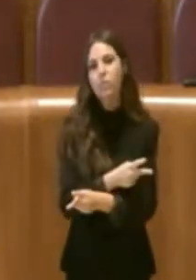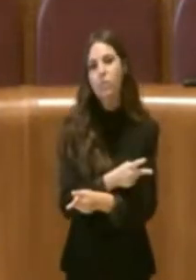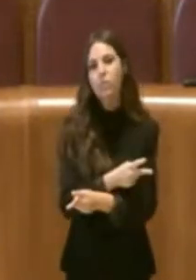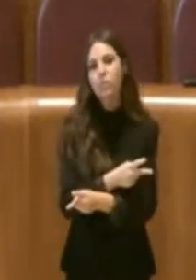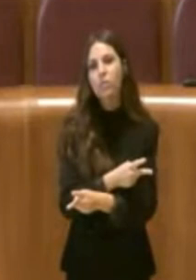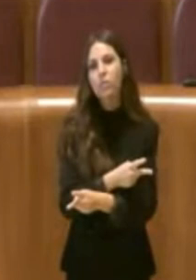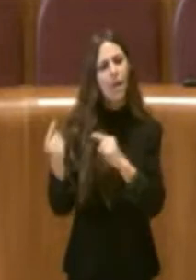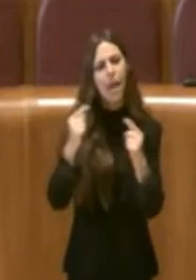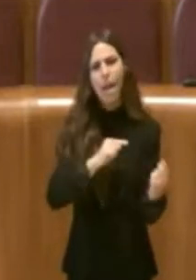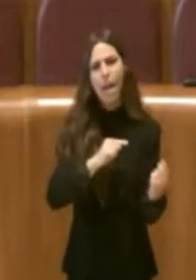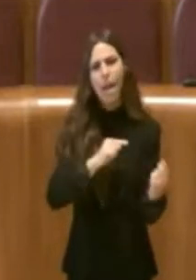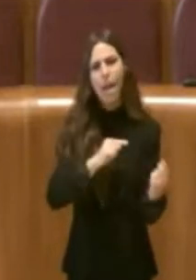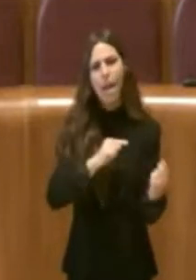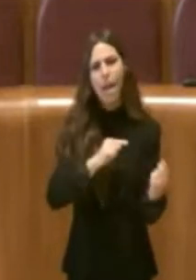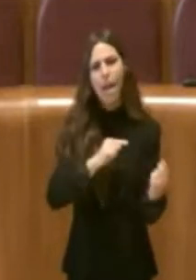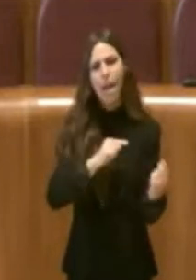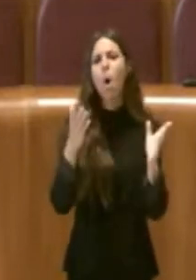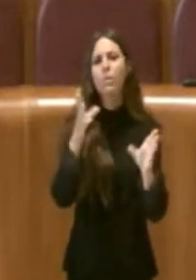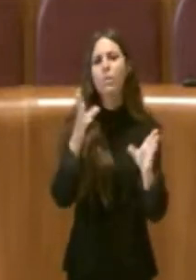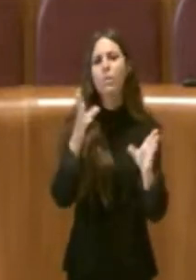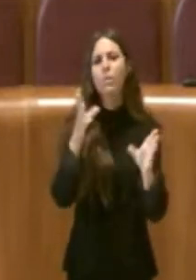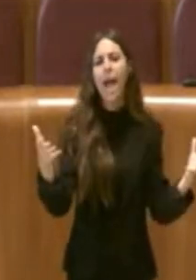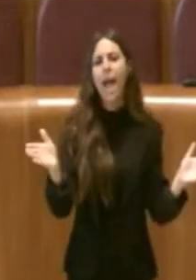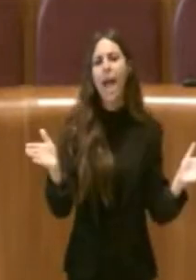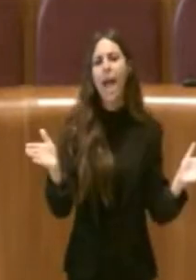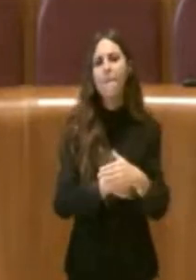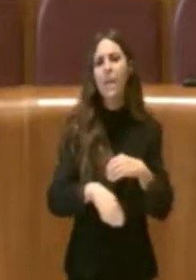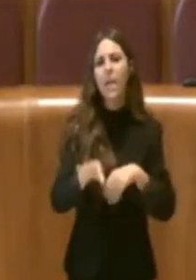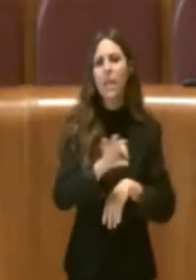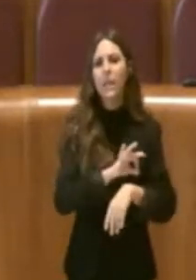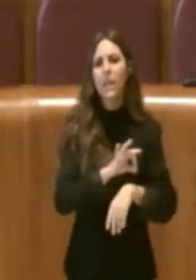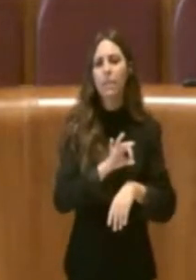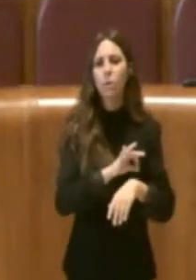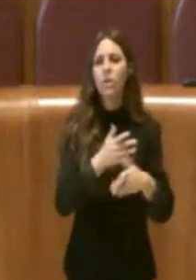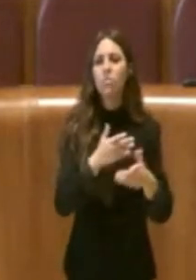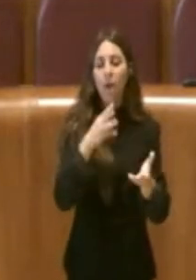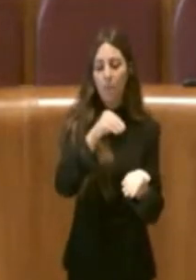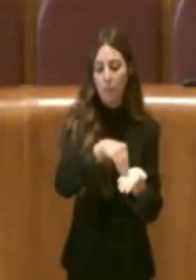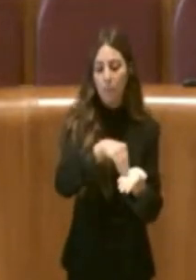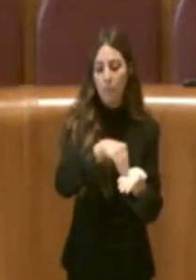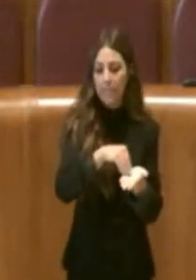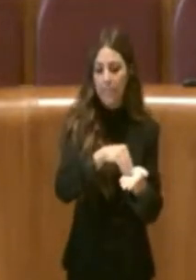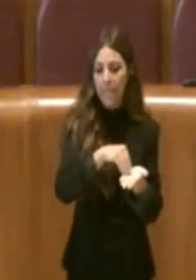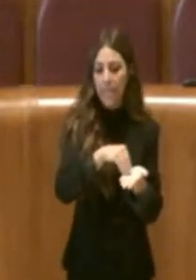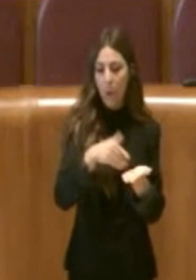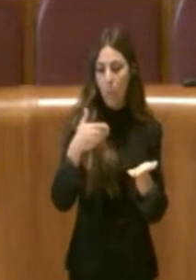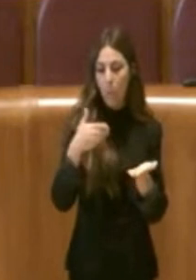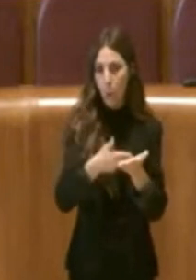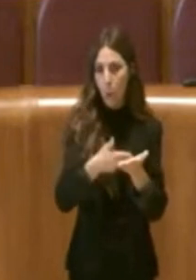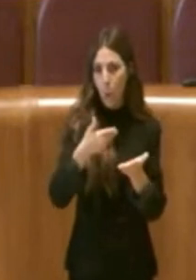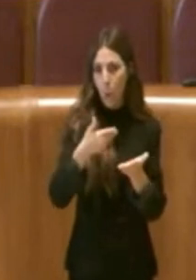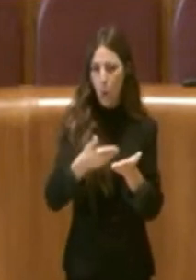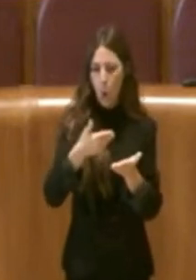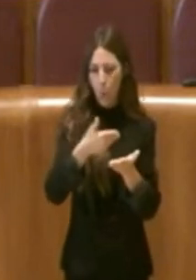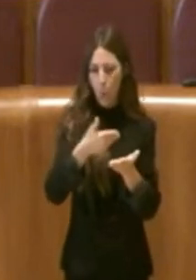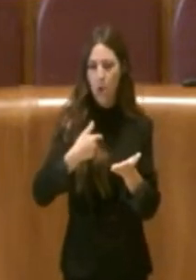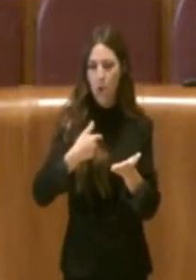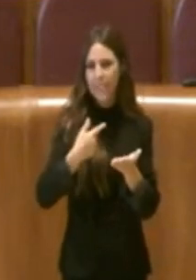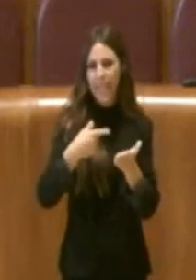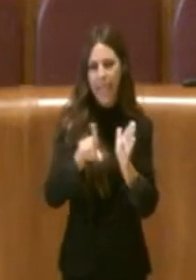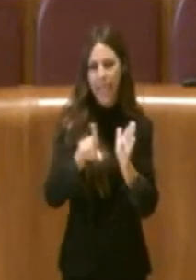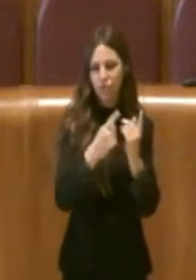da parte della Camera dei Deputati dove ci sono sono presenti diciamo diverse proposte di legge